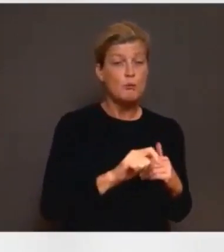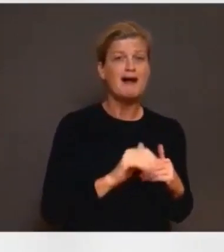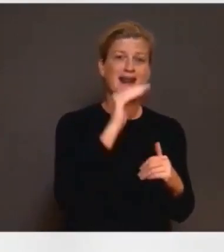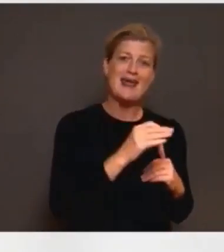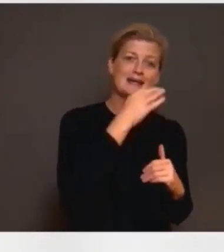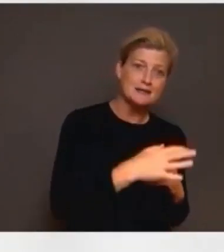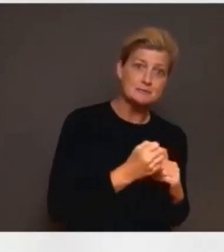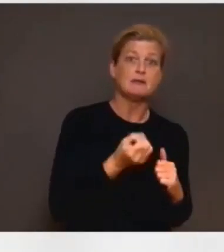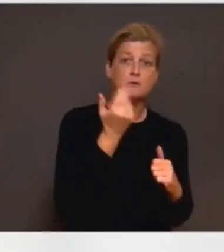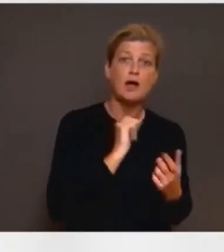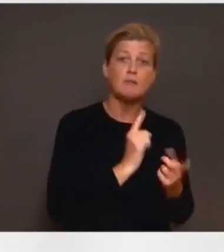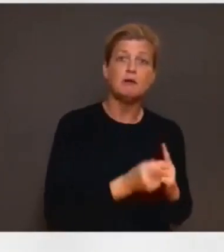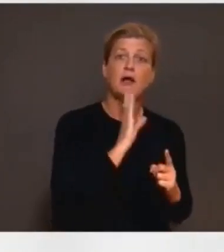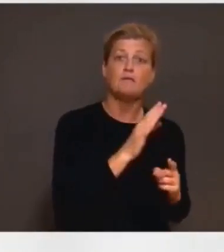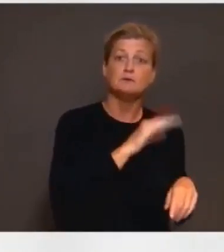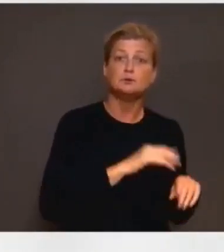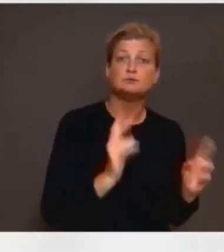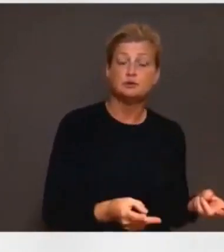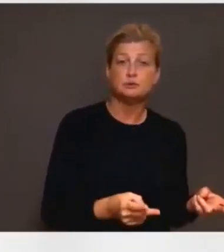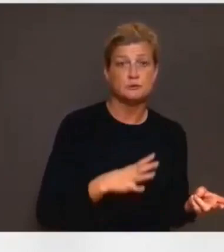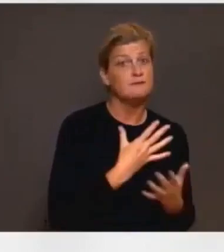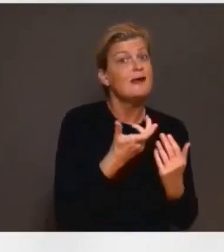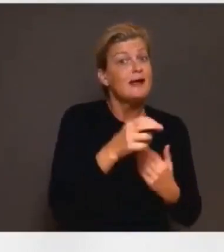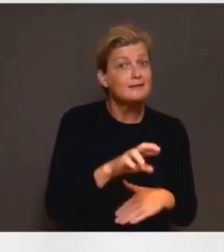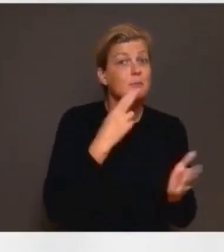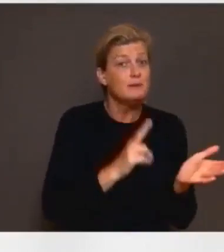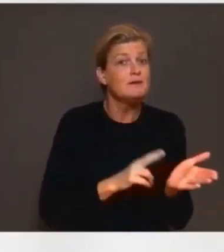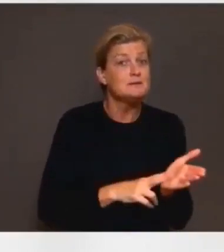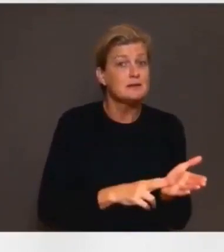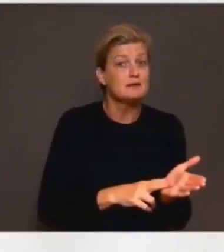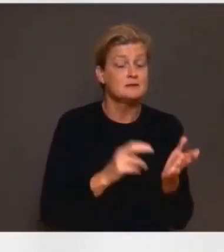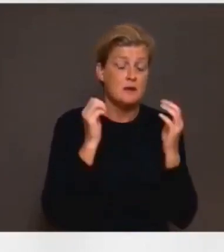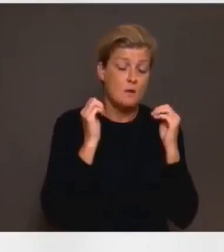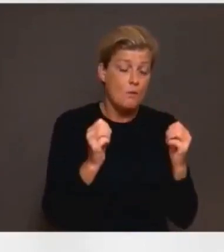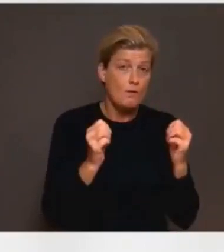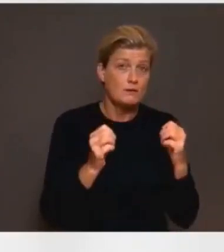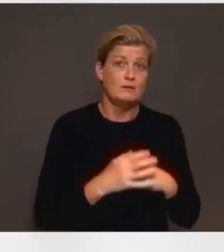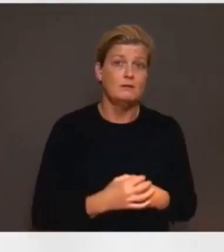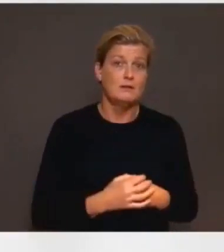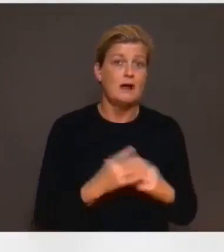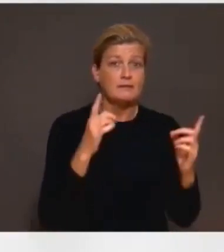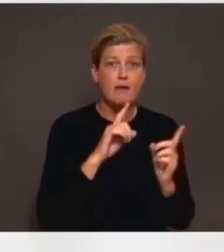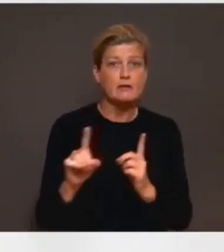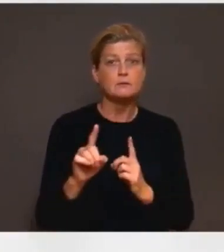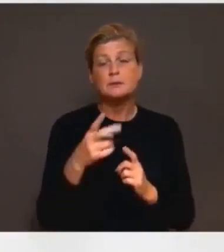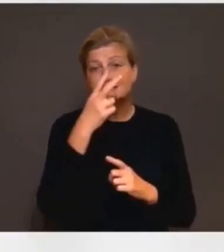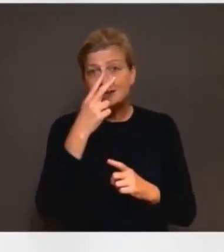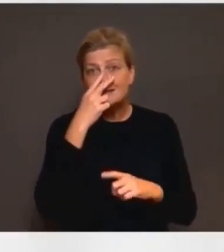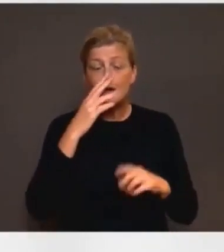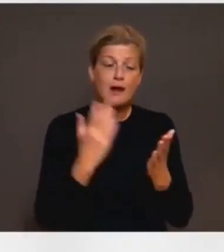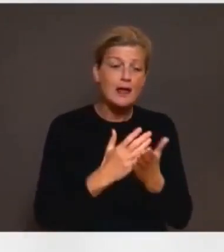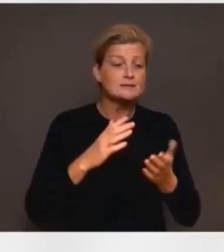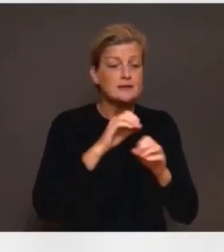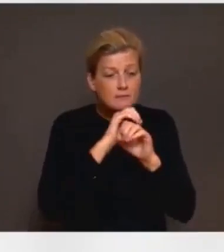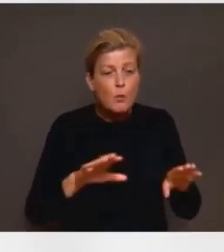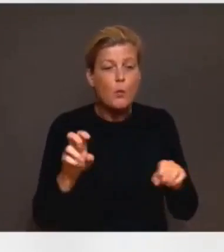även där att man blir allvarligt sjuk. Det finns ju gott om exempel på det. Så jag hoppas att människor som tittar på information tittar på olika